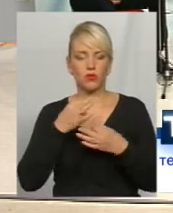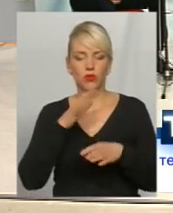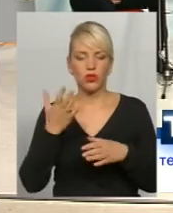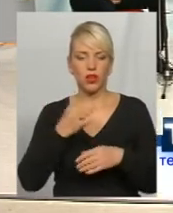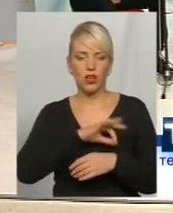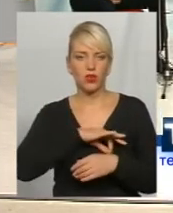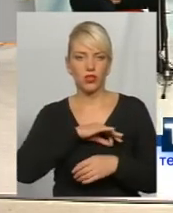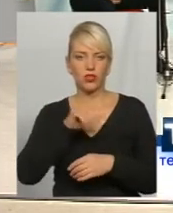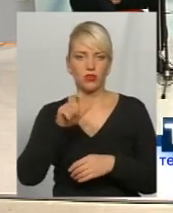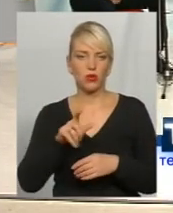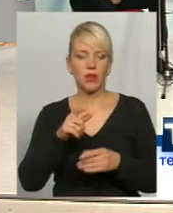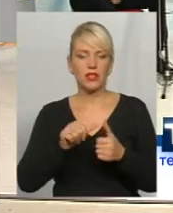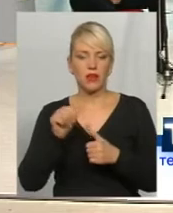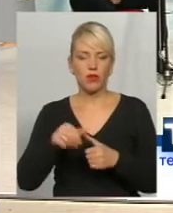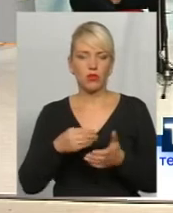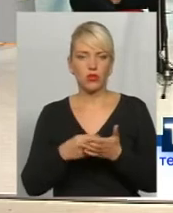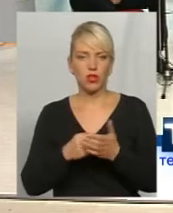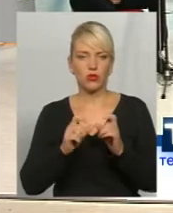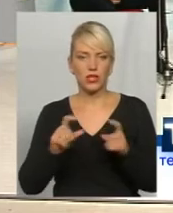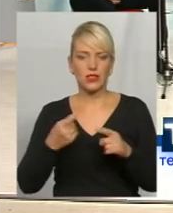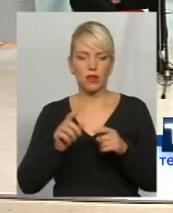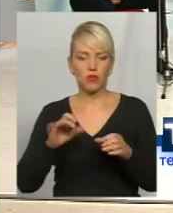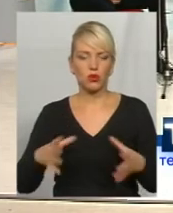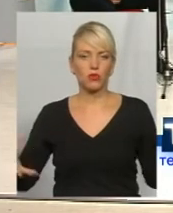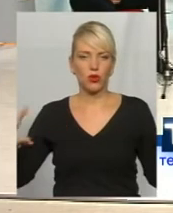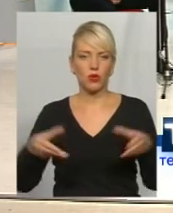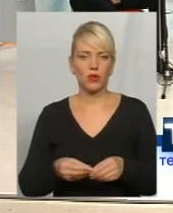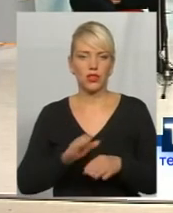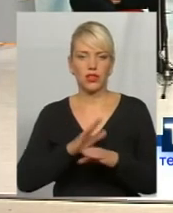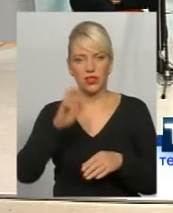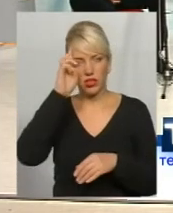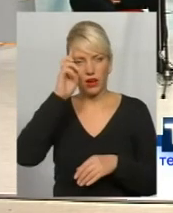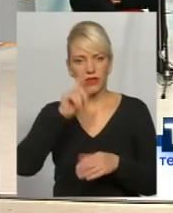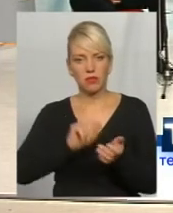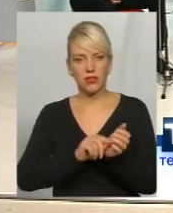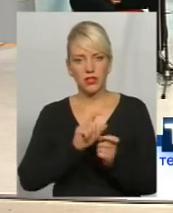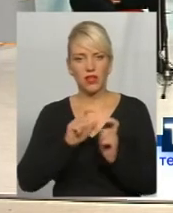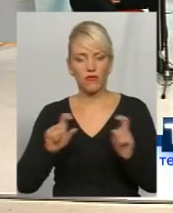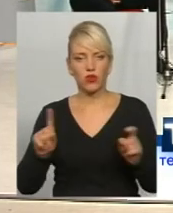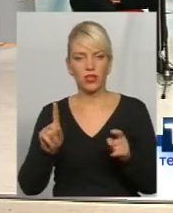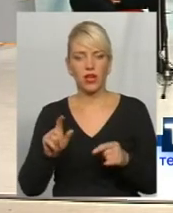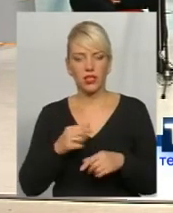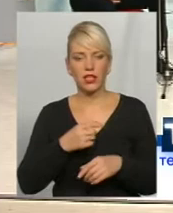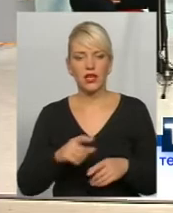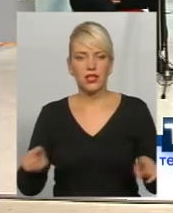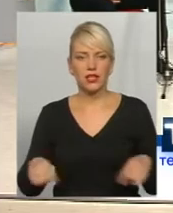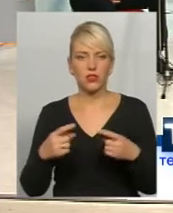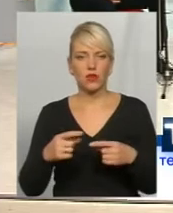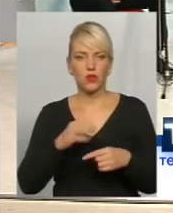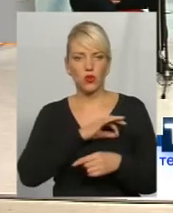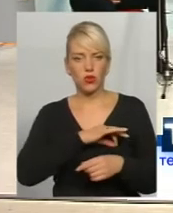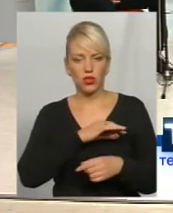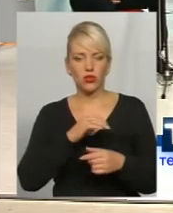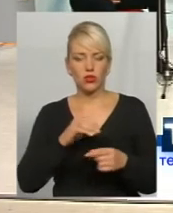установи. Це може бути корпоративний недержавний пенсійний фонд, який засновується юридичною особою, роботодавцем,